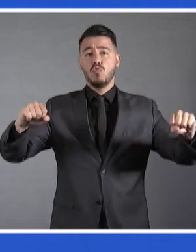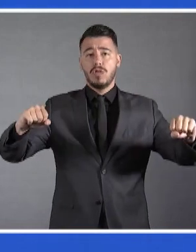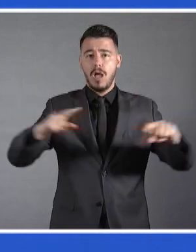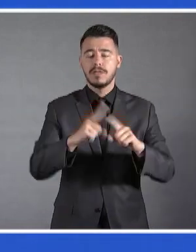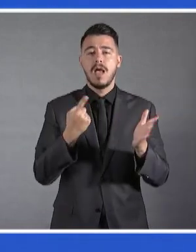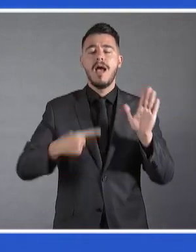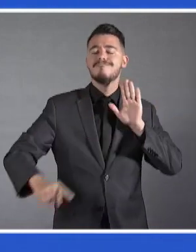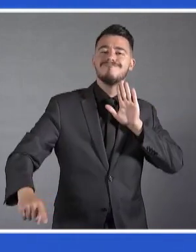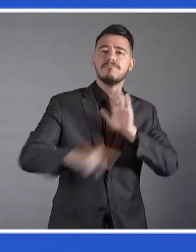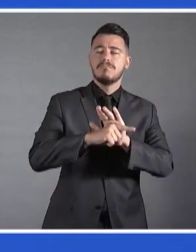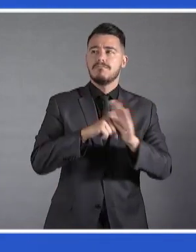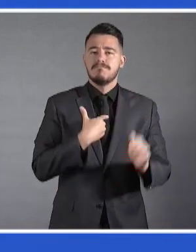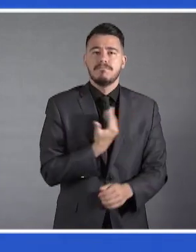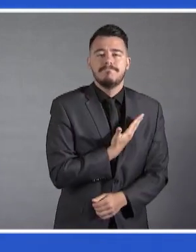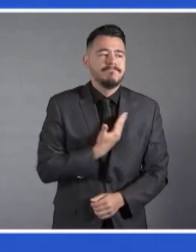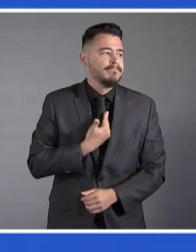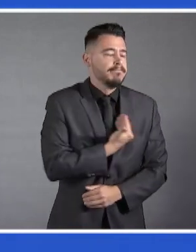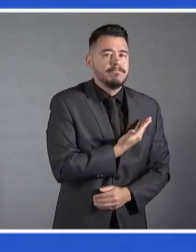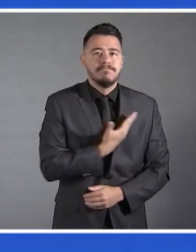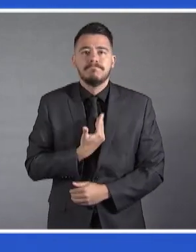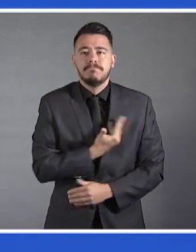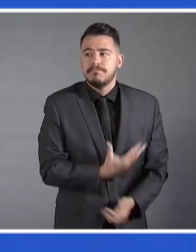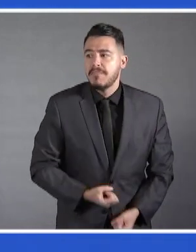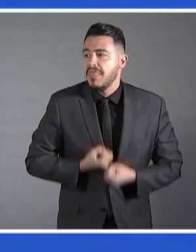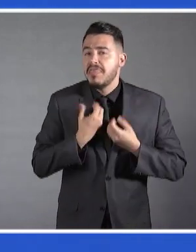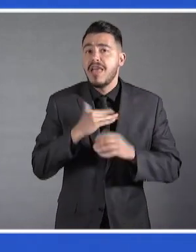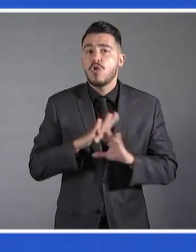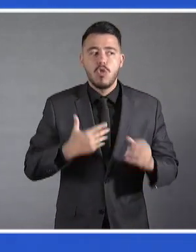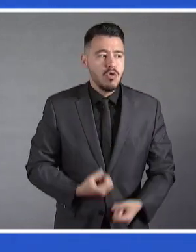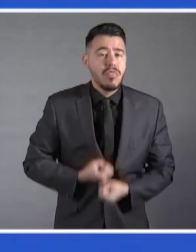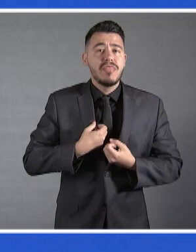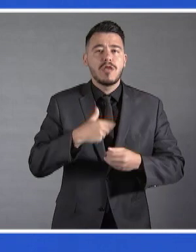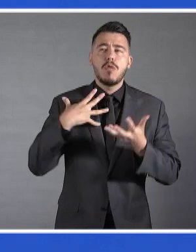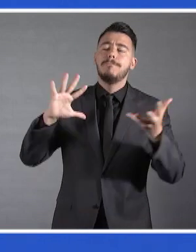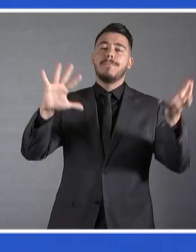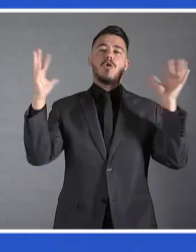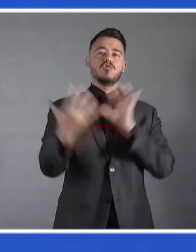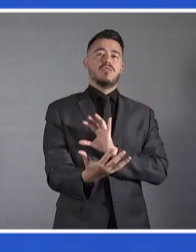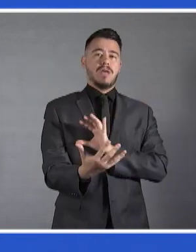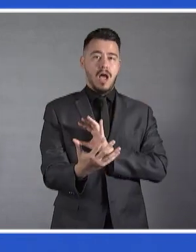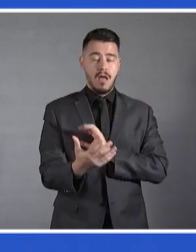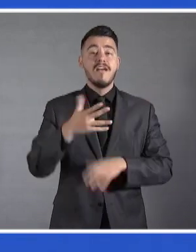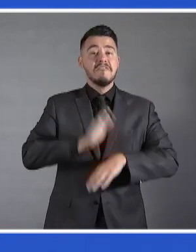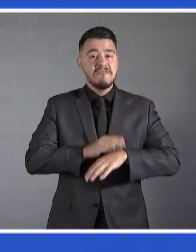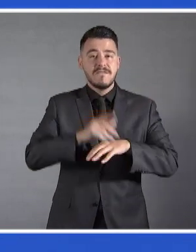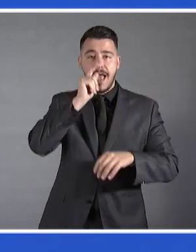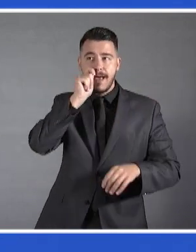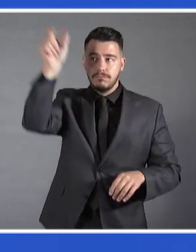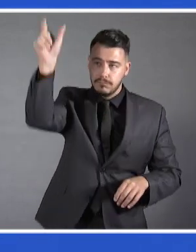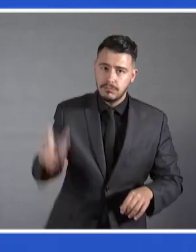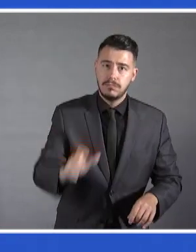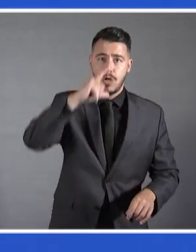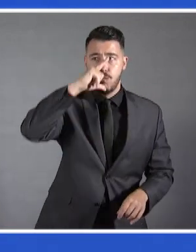παραταμένης ανασφάλειας και αβεβαιότητας. Σε αυτή τη σύγκρουση, ανάμεσα στη